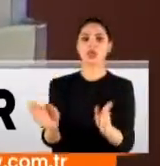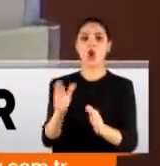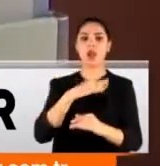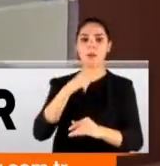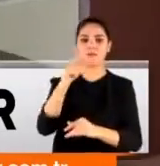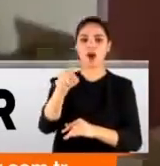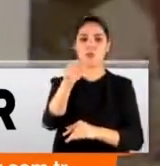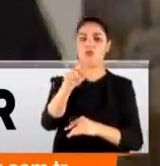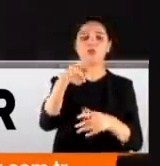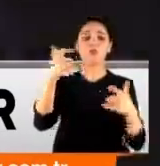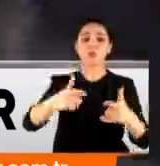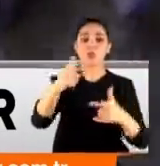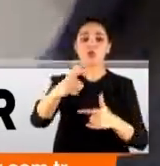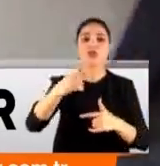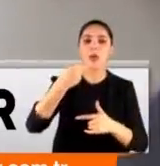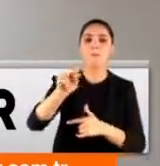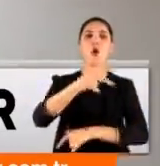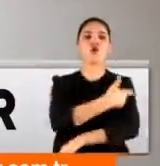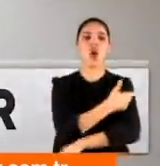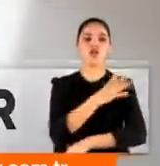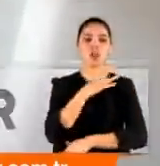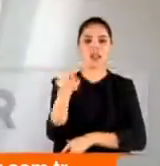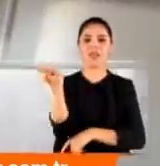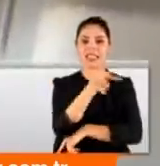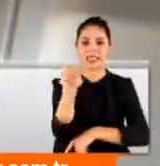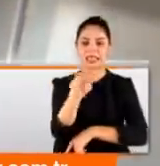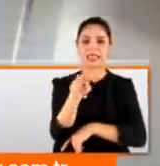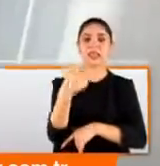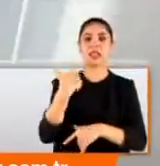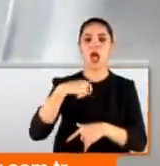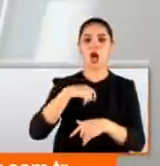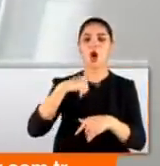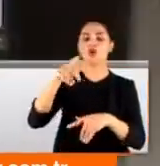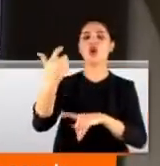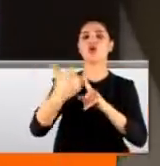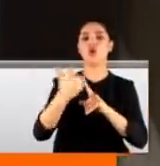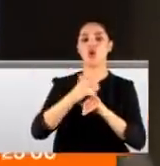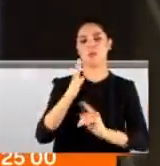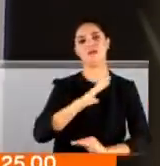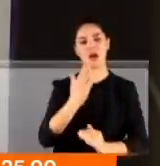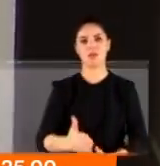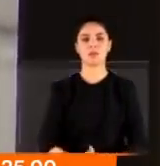placebo aşılar yani boş aşılar bulunuyor. Bu ikisi de çok özel bir şekilde korunuyor.